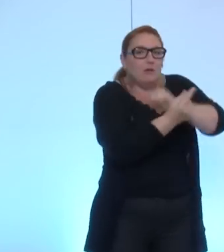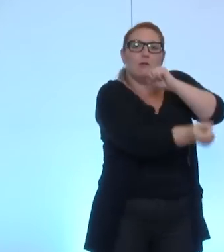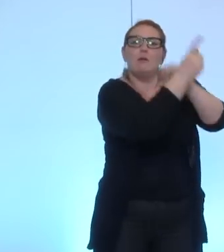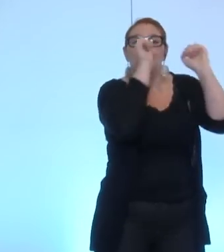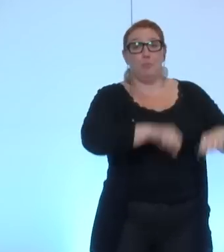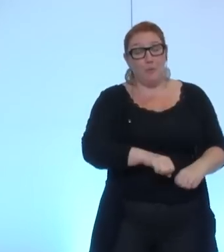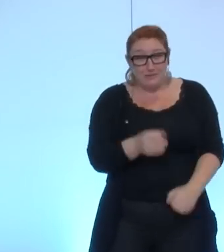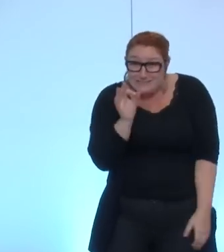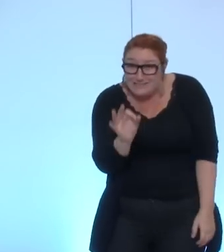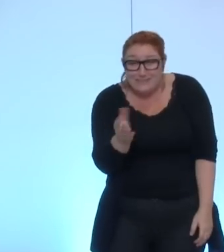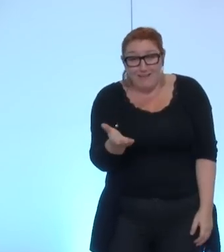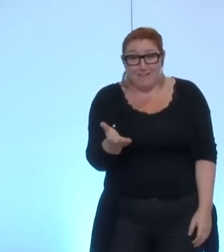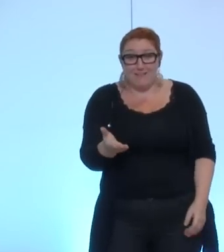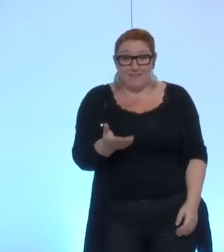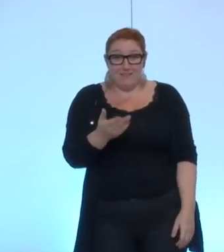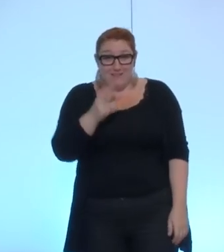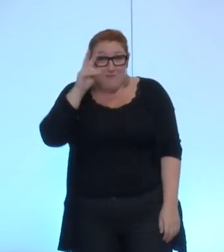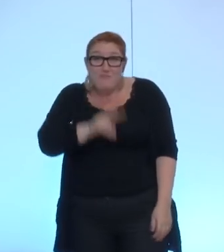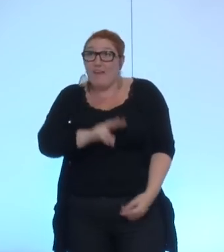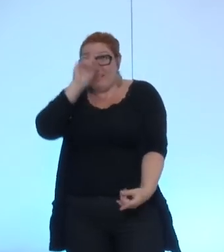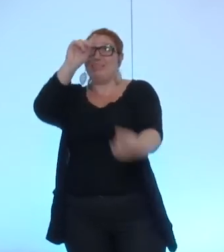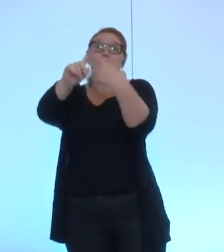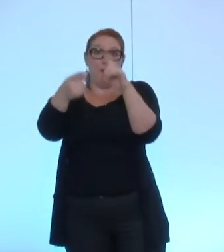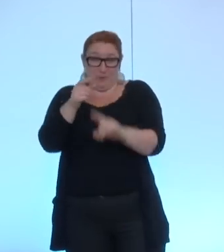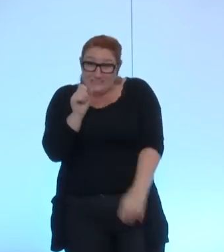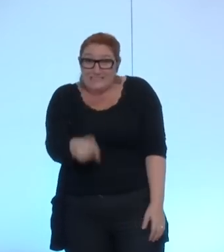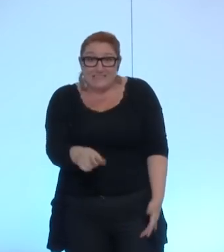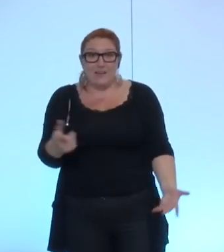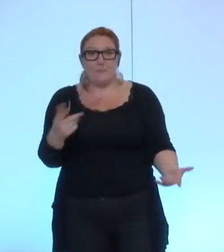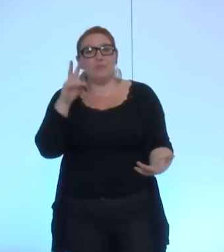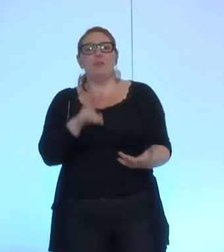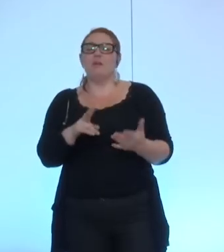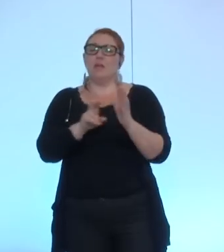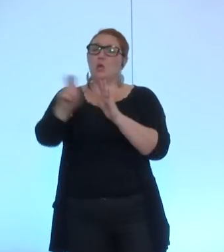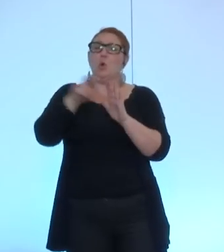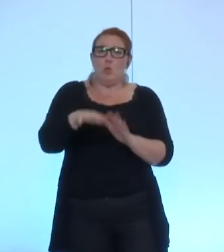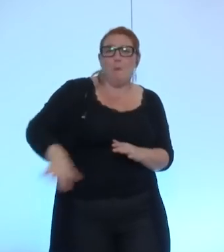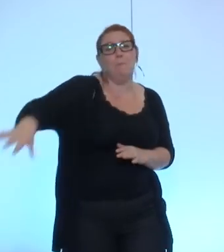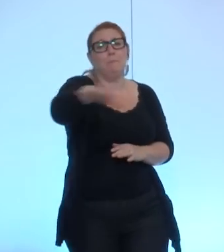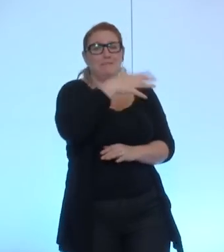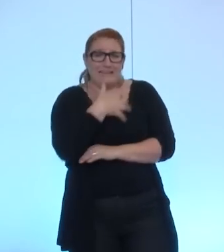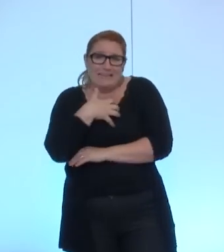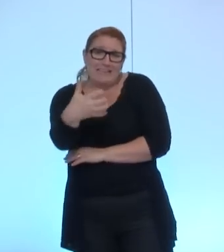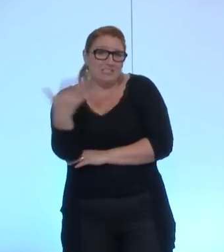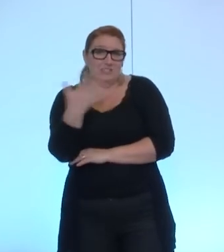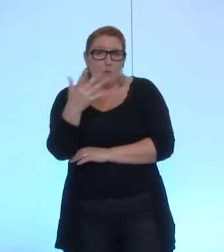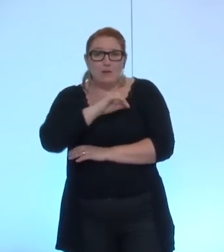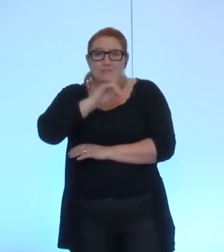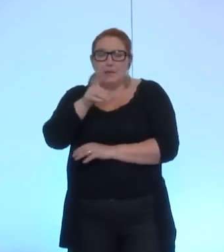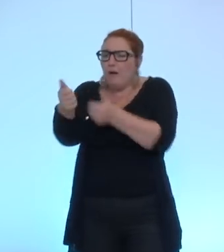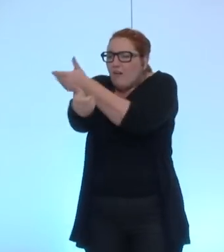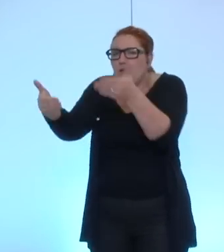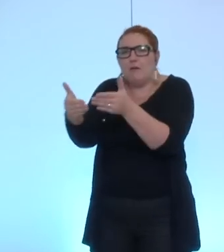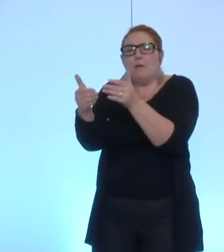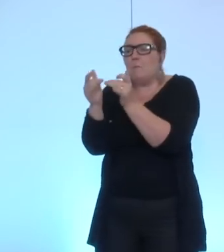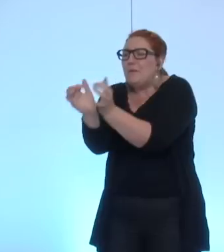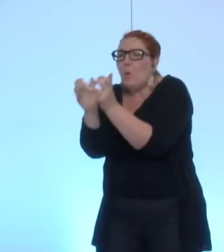la vraie la vraie problématique. Et la richesse du territoire grenoblois ce n'est pas cette innovation sur la